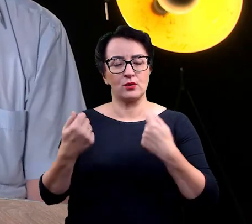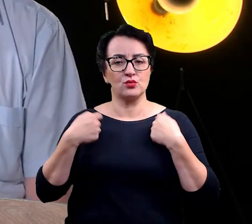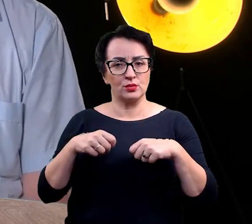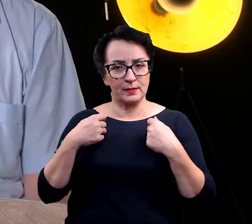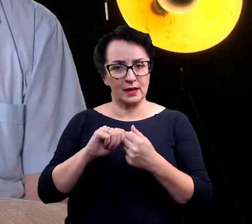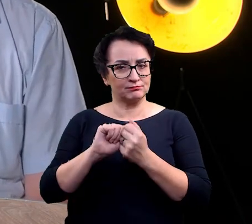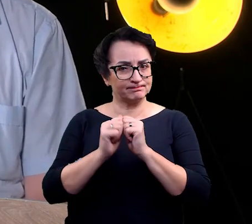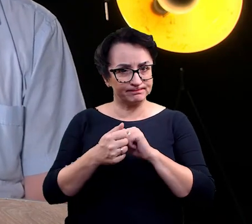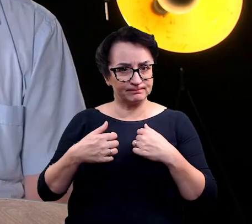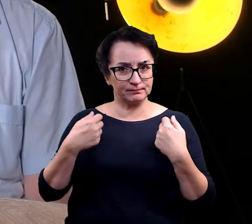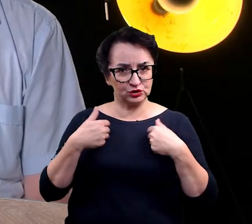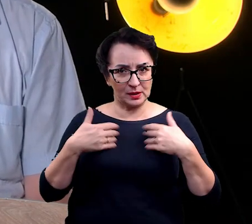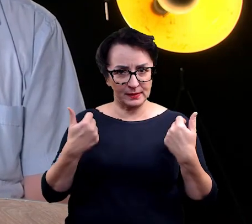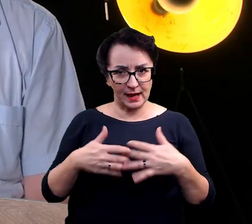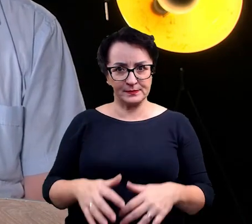roślinności.